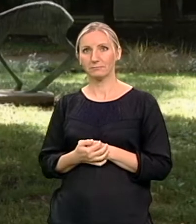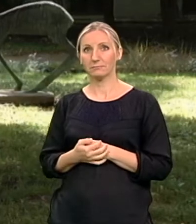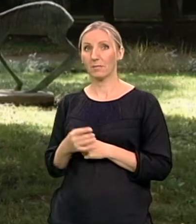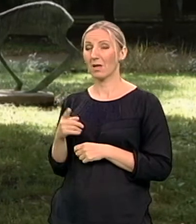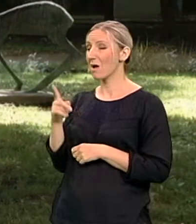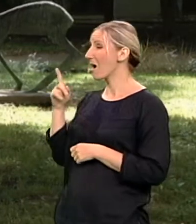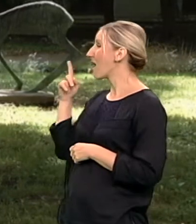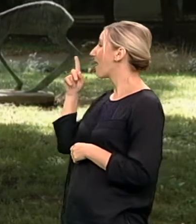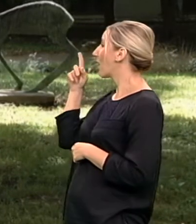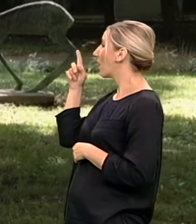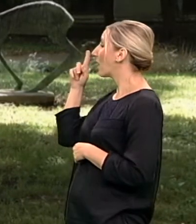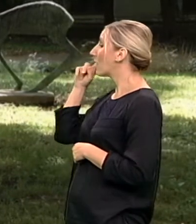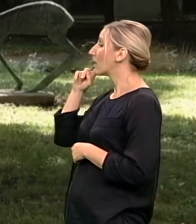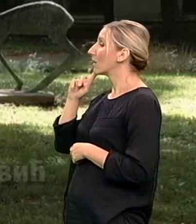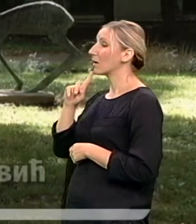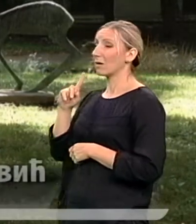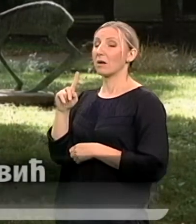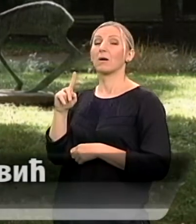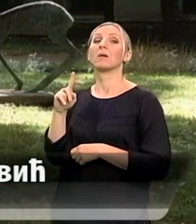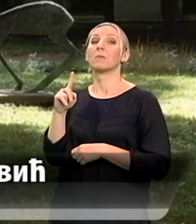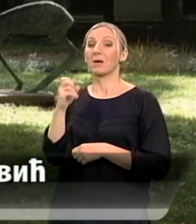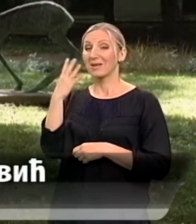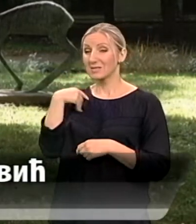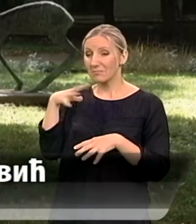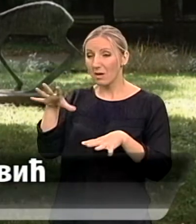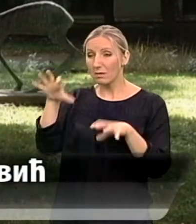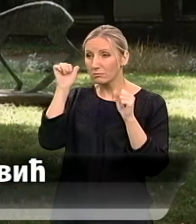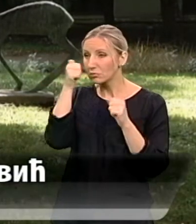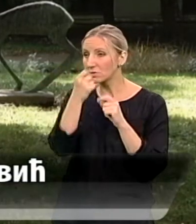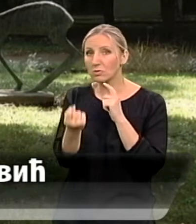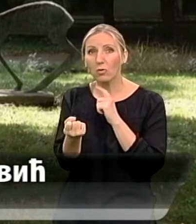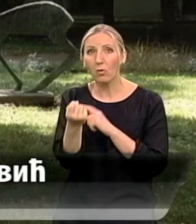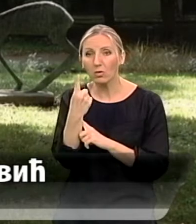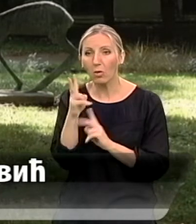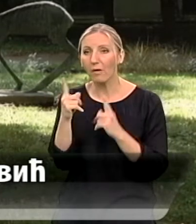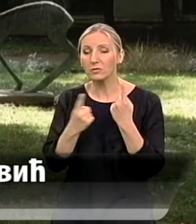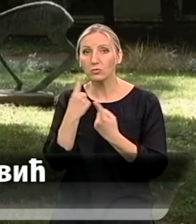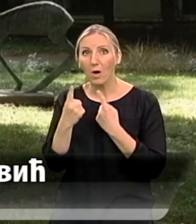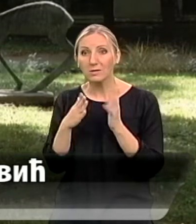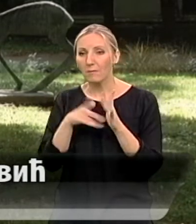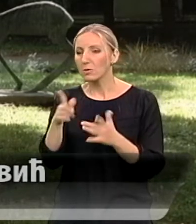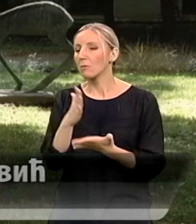stvari desilo sa Milicom, to su bili najtežiji momenti u moj životu.